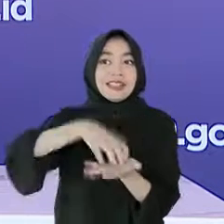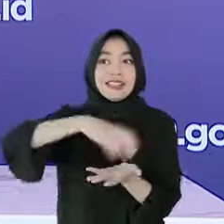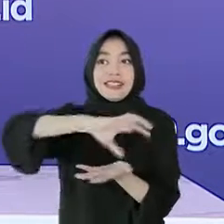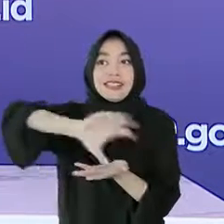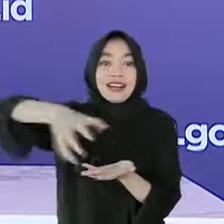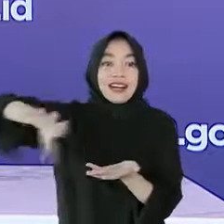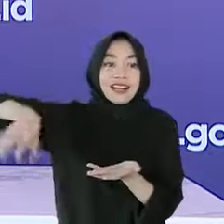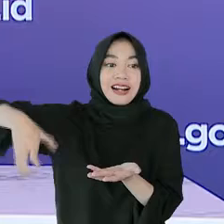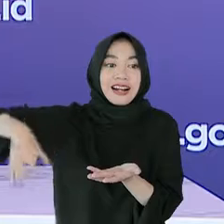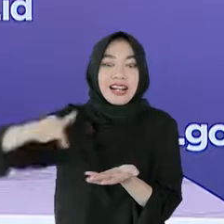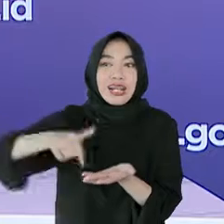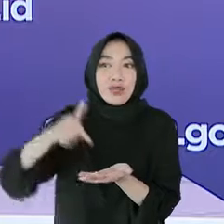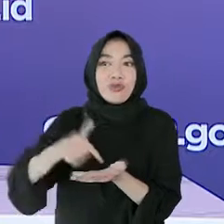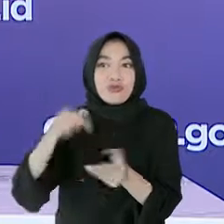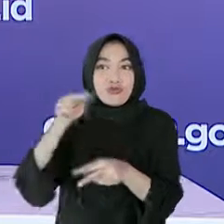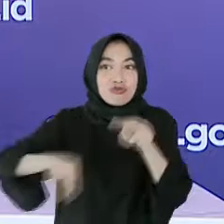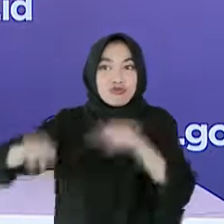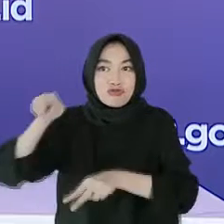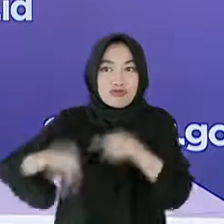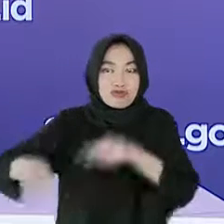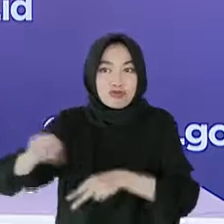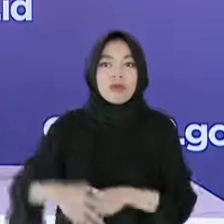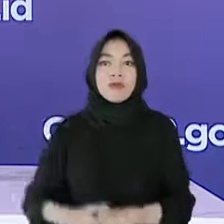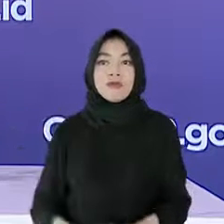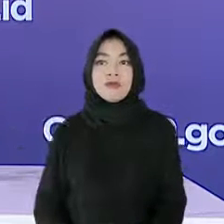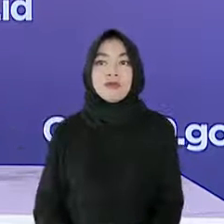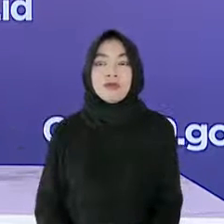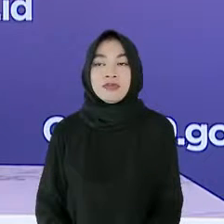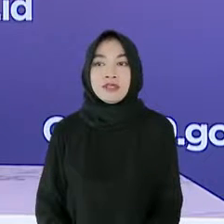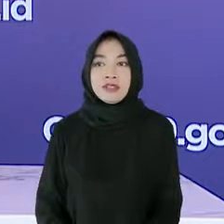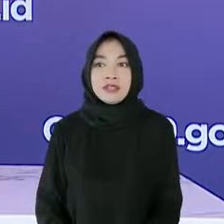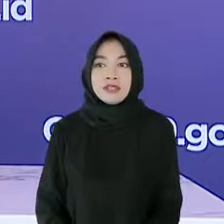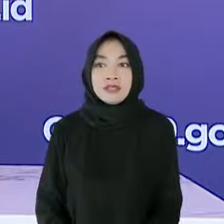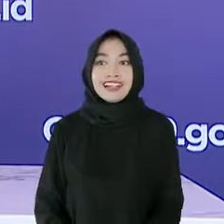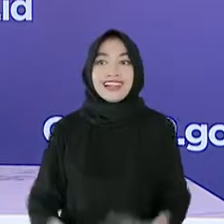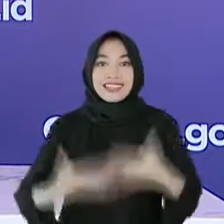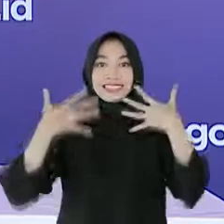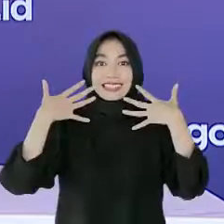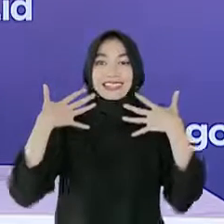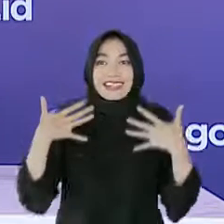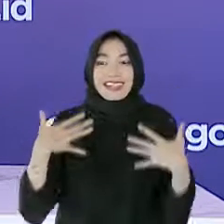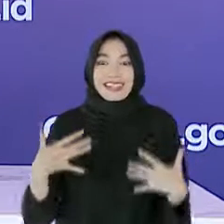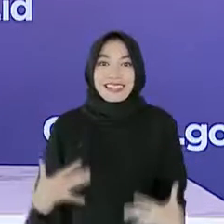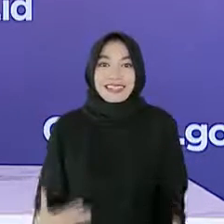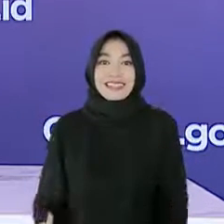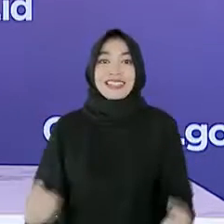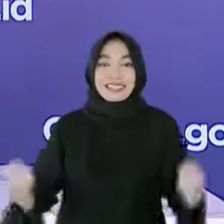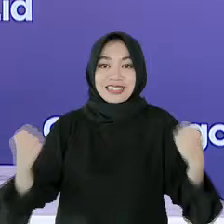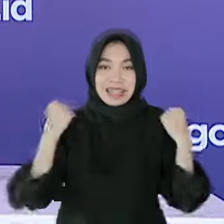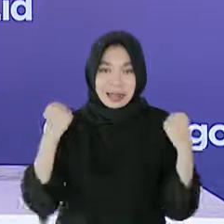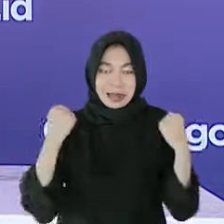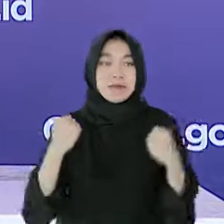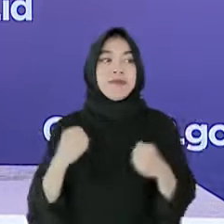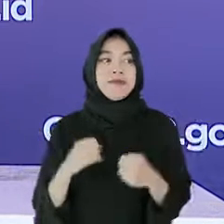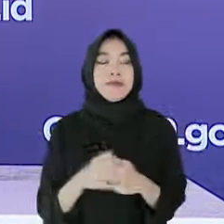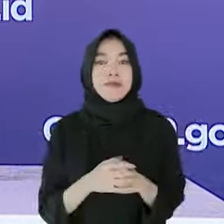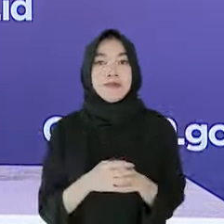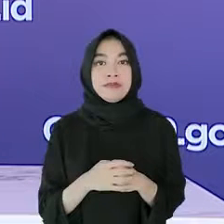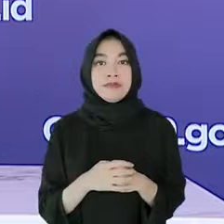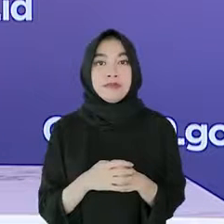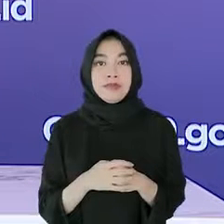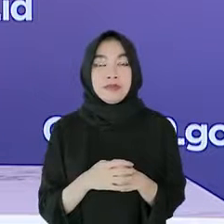di mana acara berlangsung. Memastikan screening kesehatan dilakukan tepat sebelum acara berlangsung,